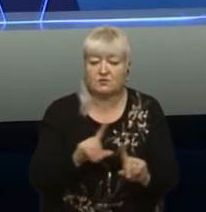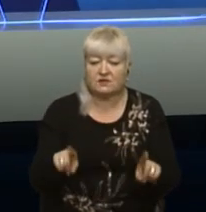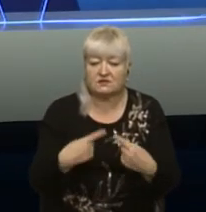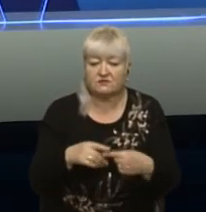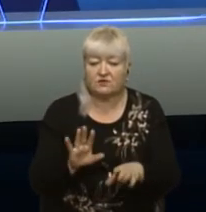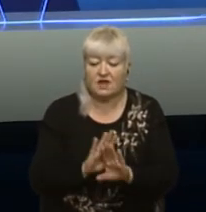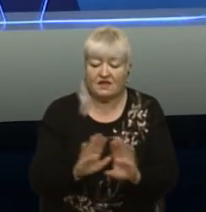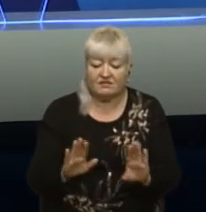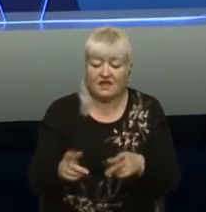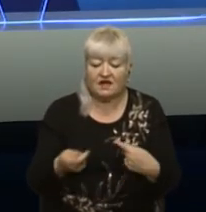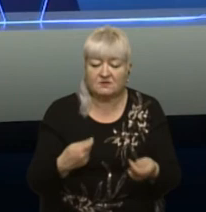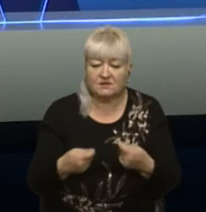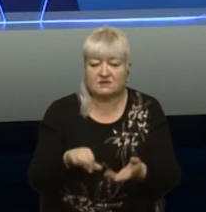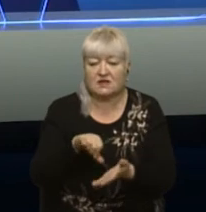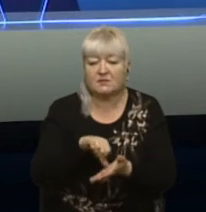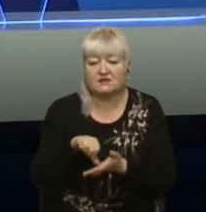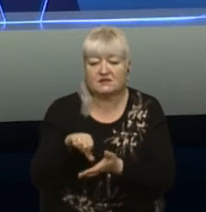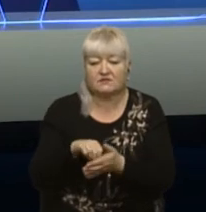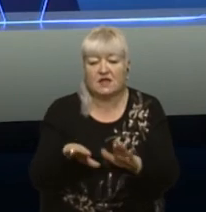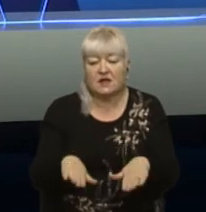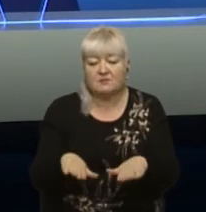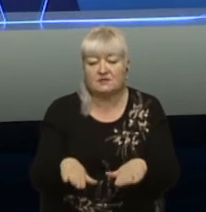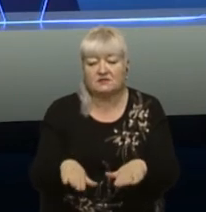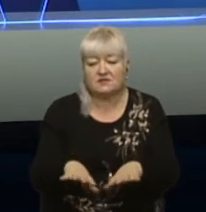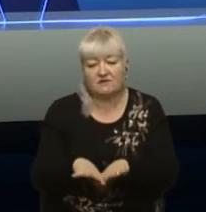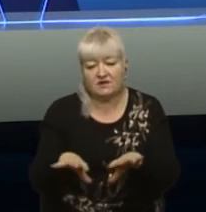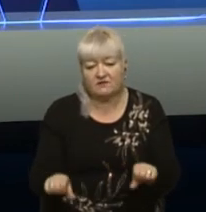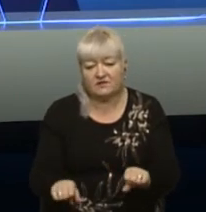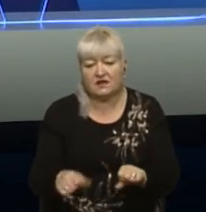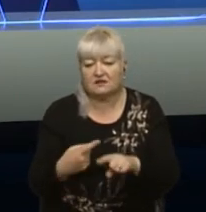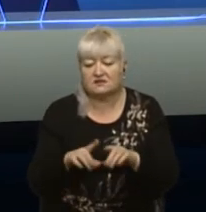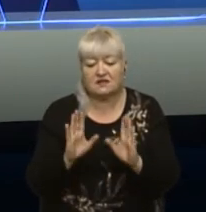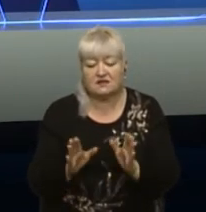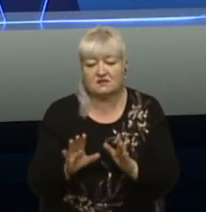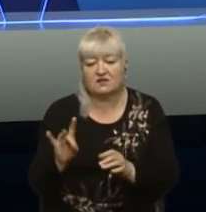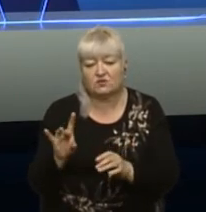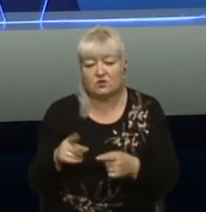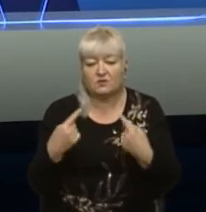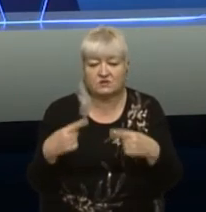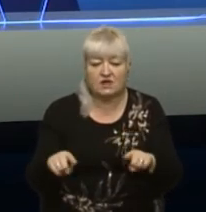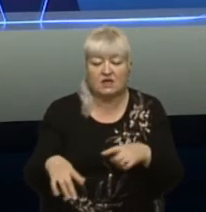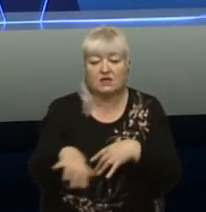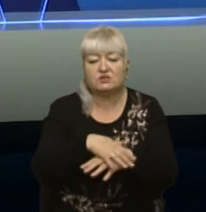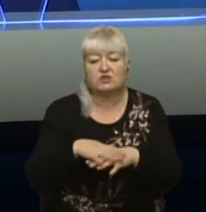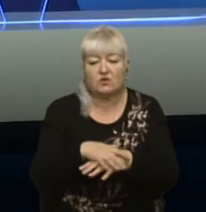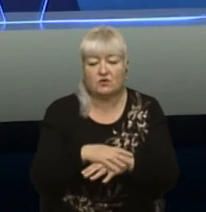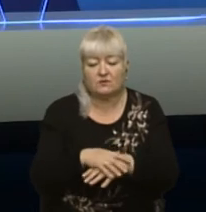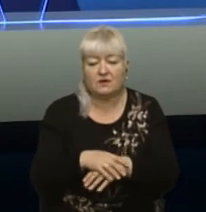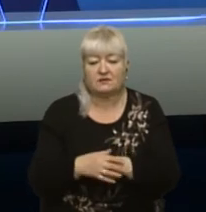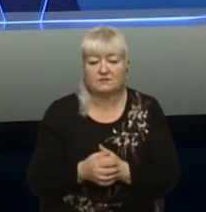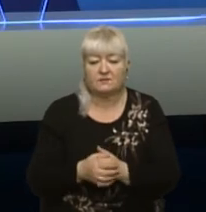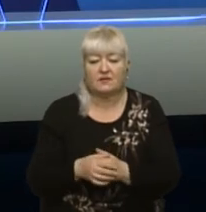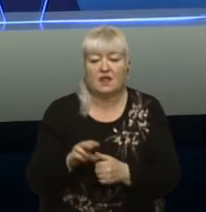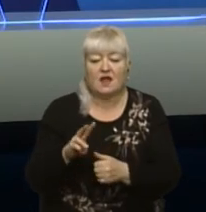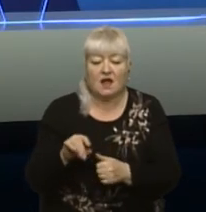адміністрацією, а представниками місцевих влад. Це не тільки Дроговича, а інших громад. Але ми спільно можемо ці